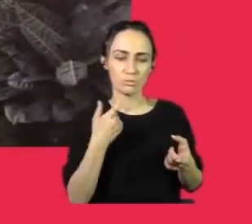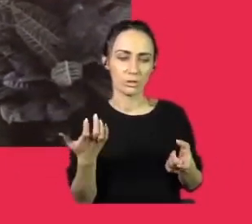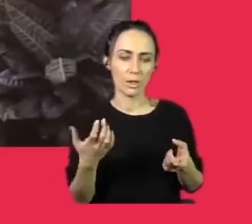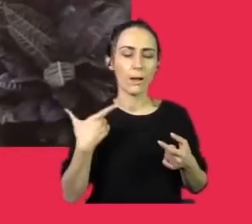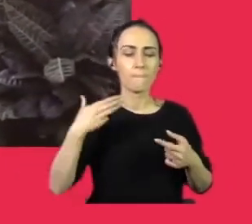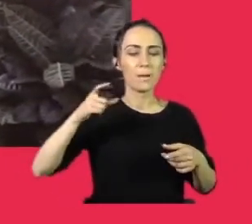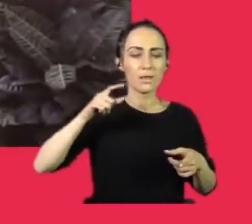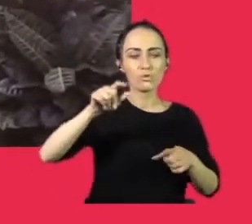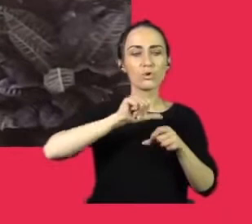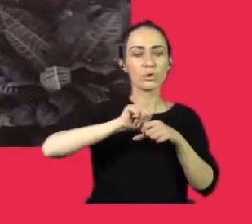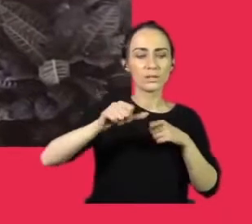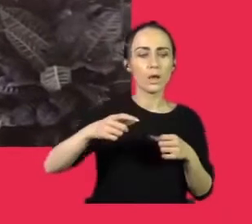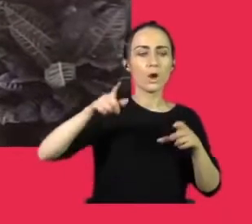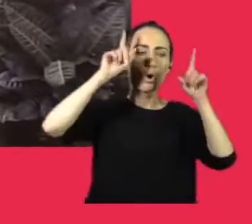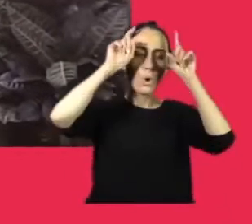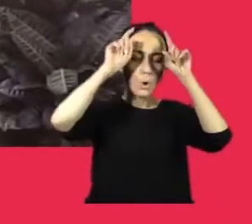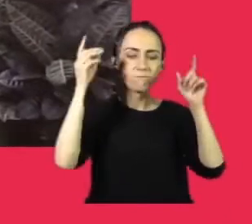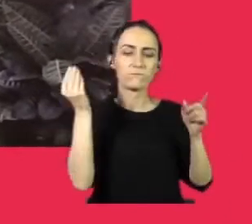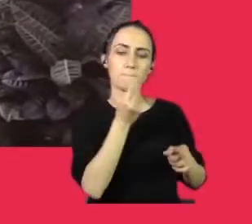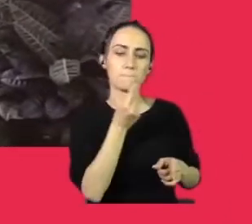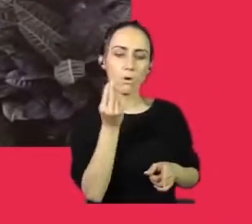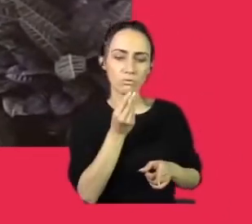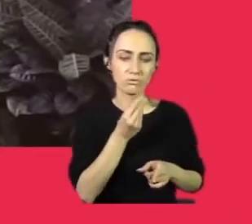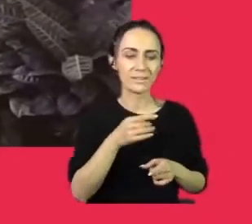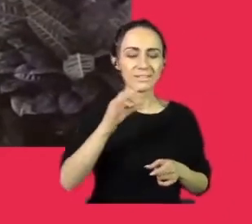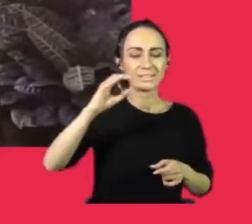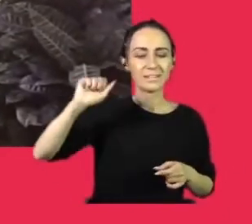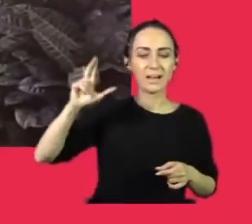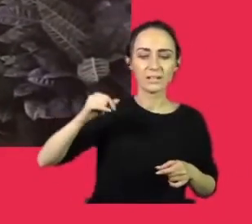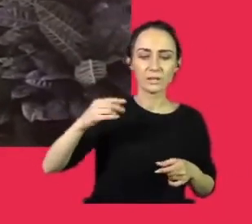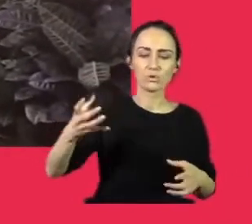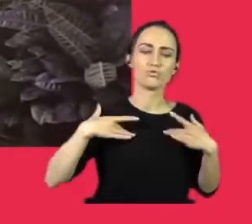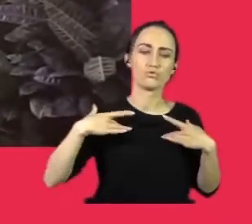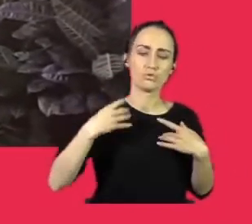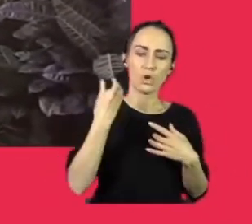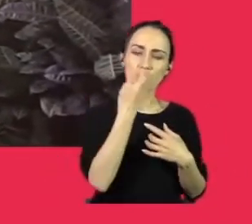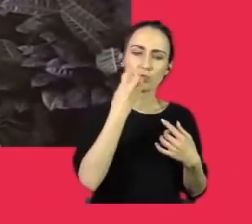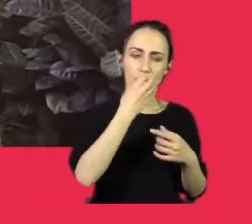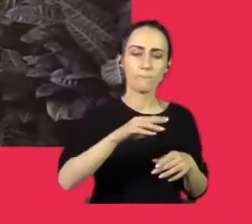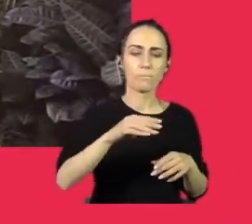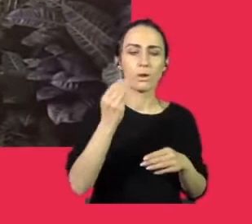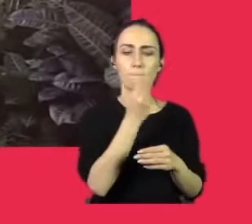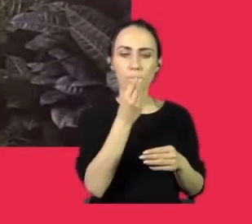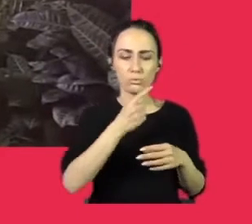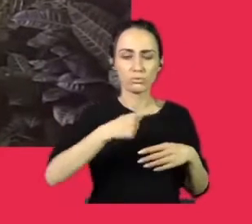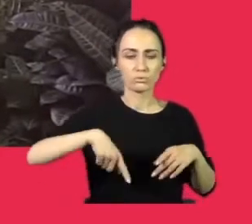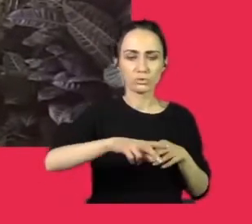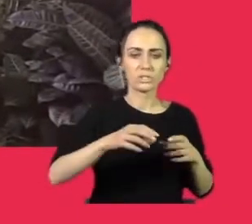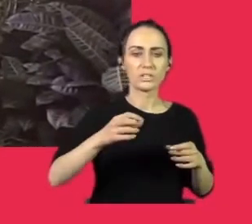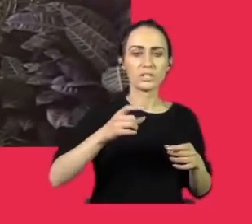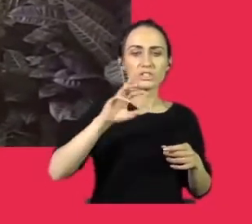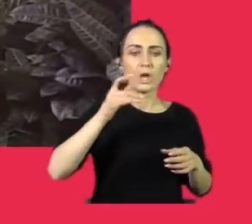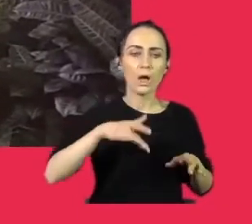Manaty to inaczej krowy morskie, ssaki, które żyją w ciepłych morzach, ujściach rzek i